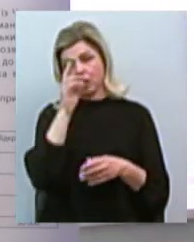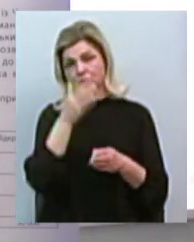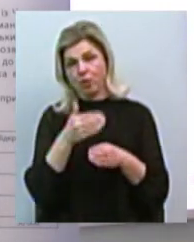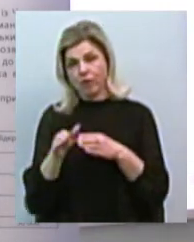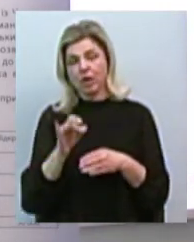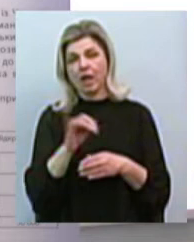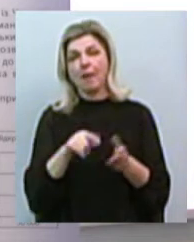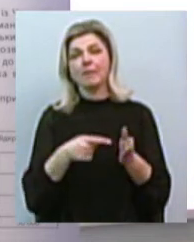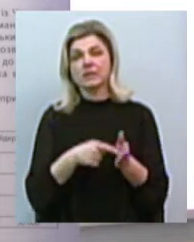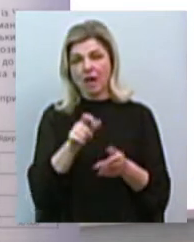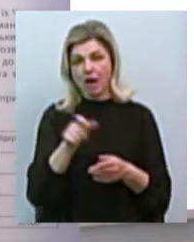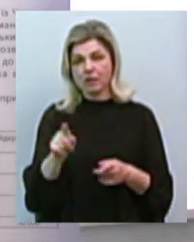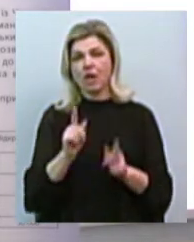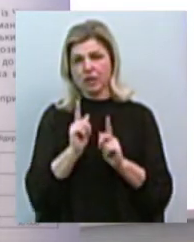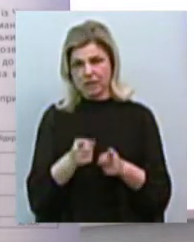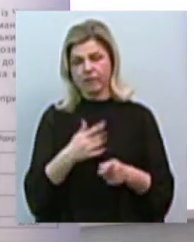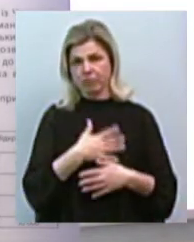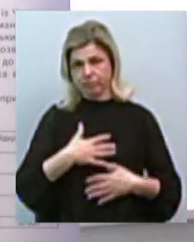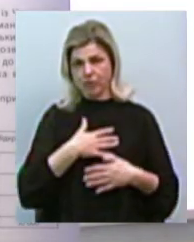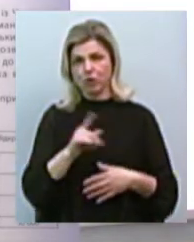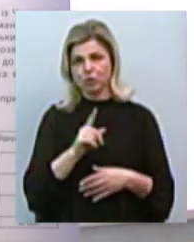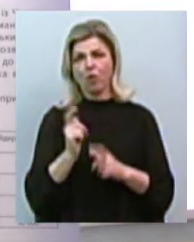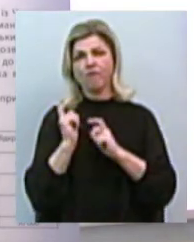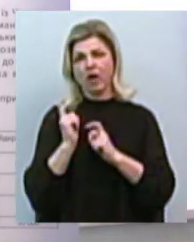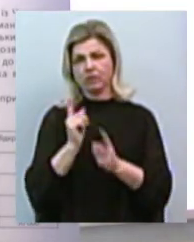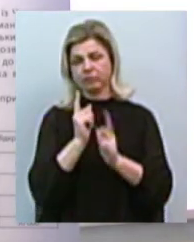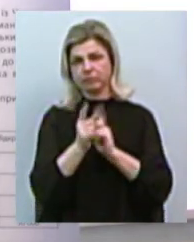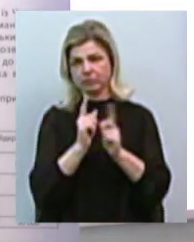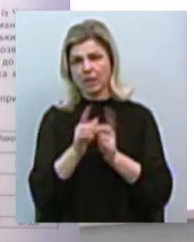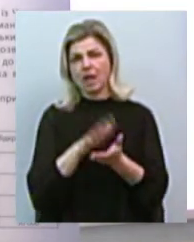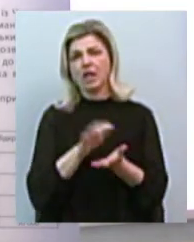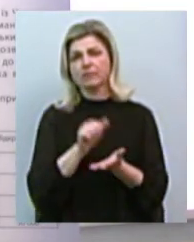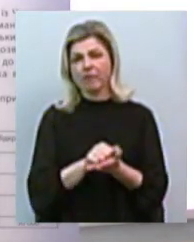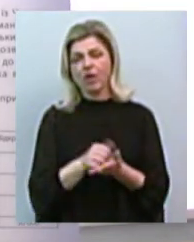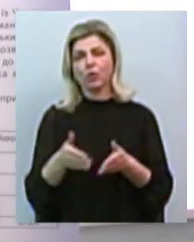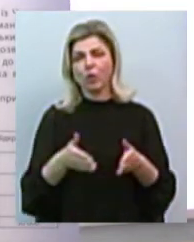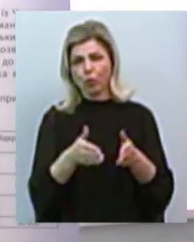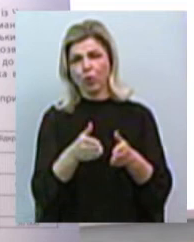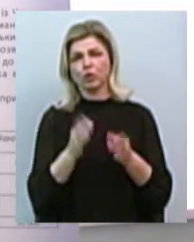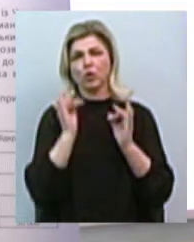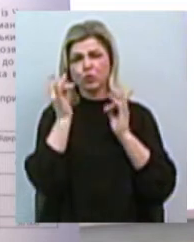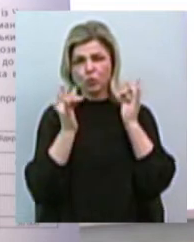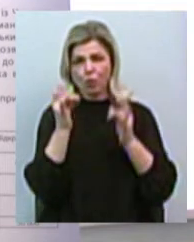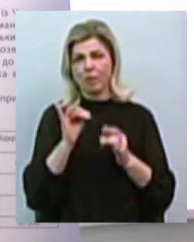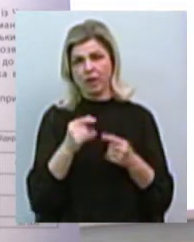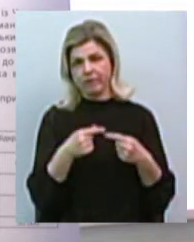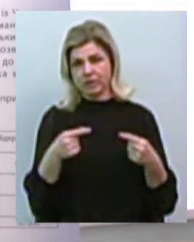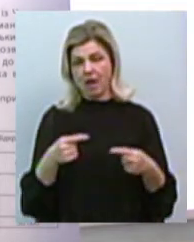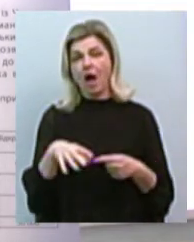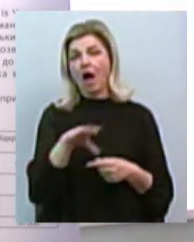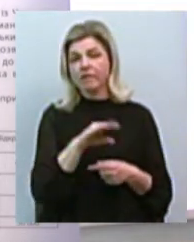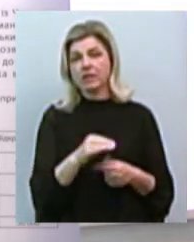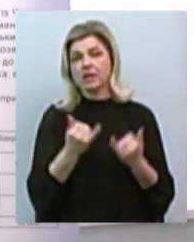справедливо обурвалися, що в вантажівки чи рух потягів розбиваються дороги, шум і все інше. Тепер ми будемо розуміти, що